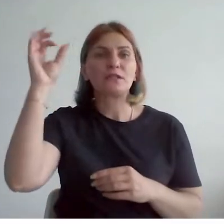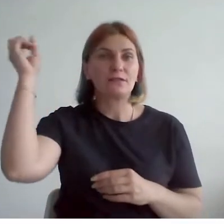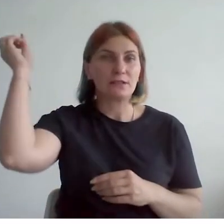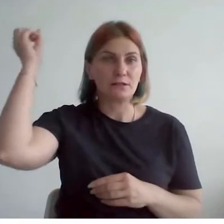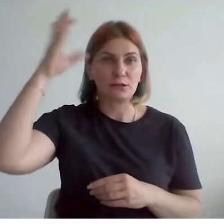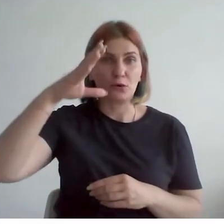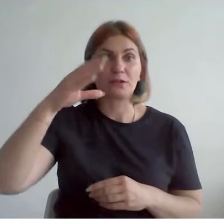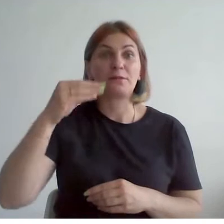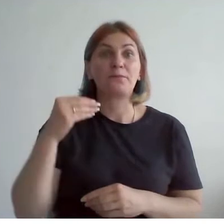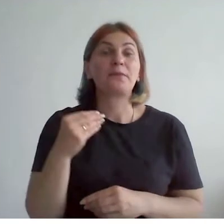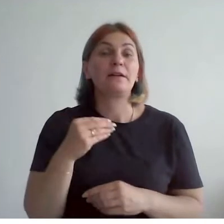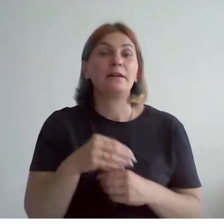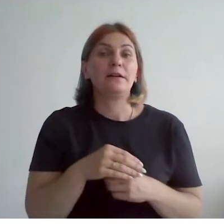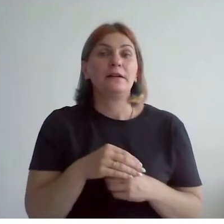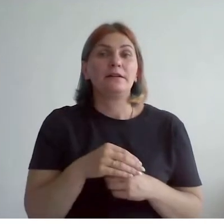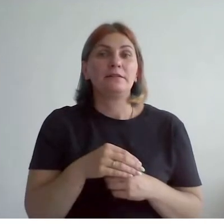– «впечатление».